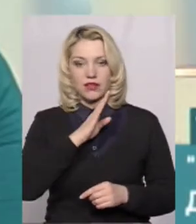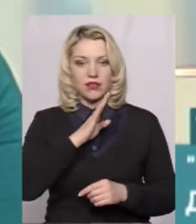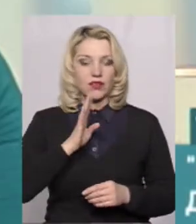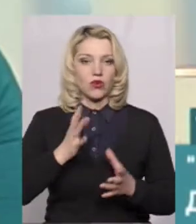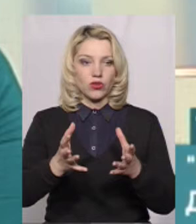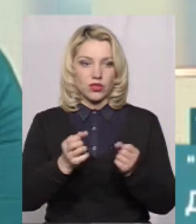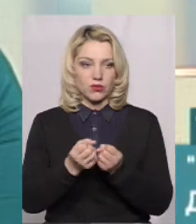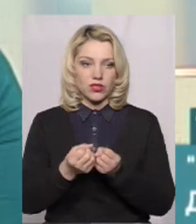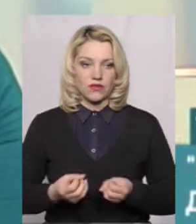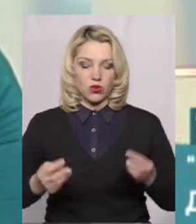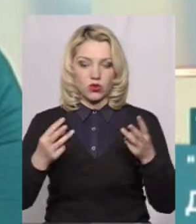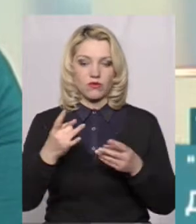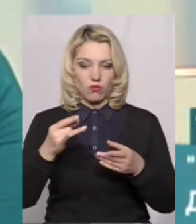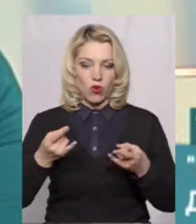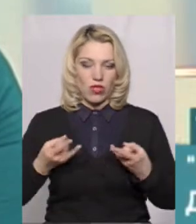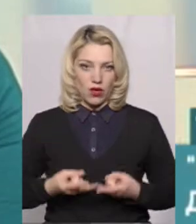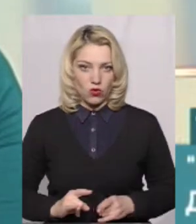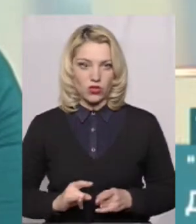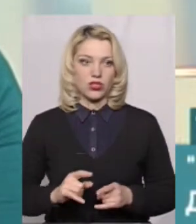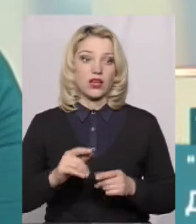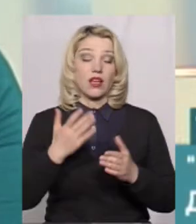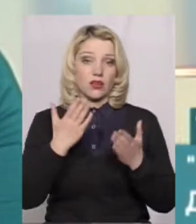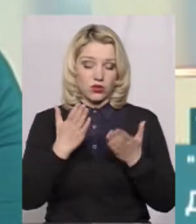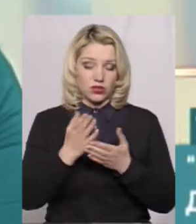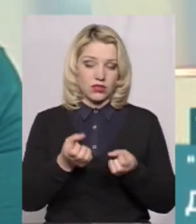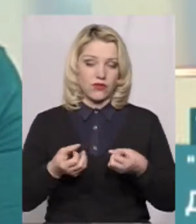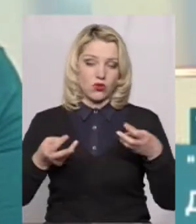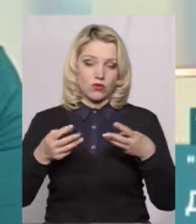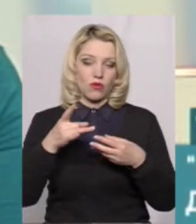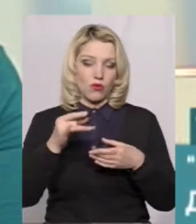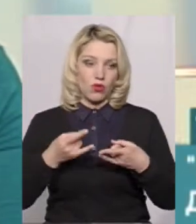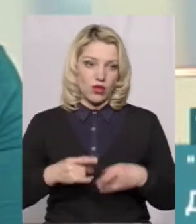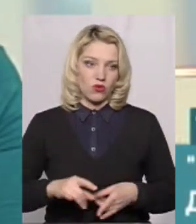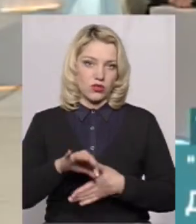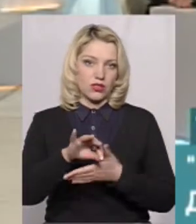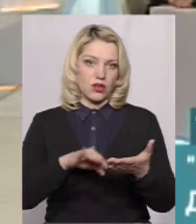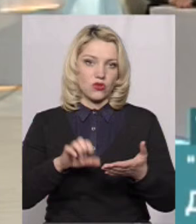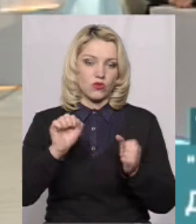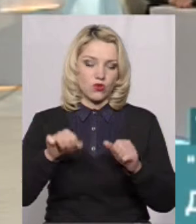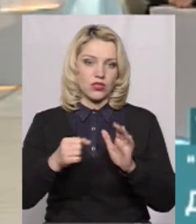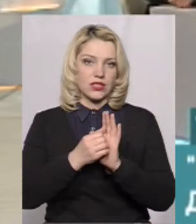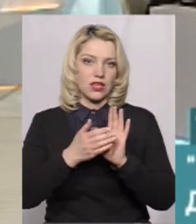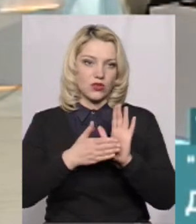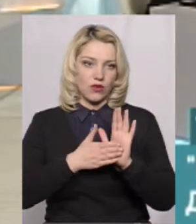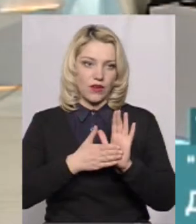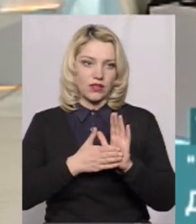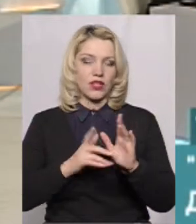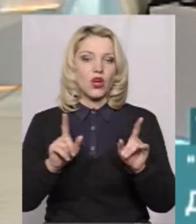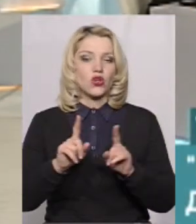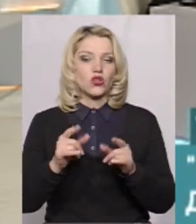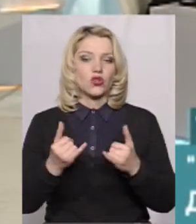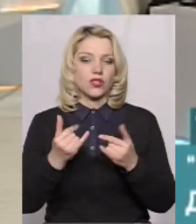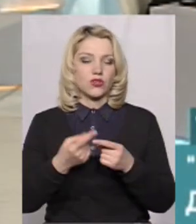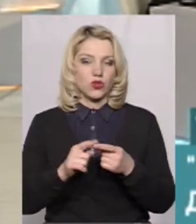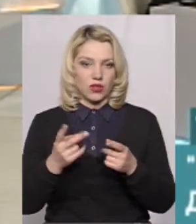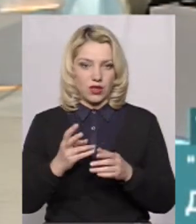про народження. Отримавши свідоцтво про народження, батьки можуть зареєструватися в будь-який садочок відразу. Так. Що для цього треба? Ну, зайти